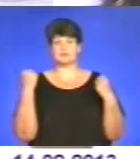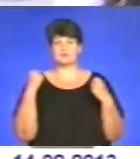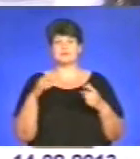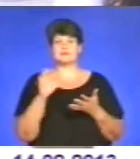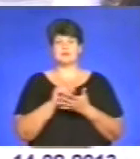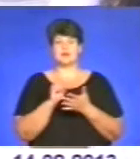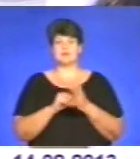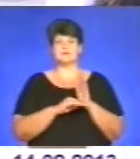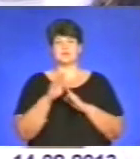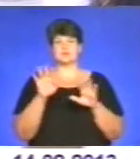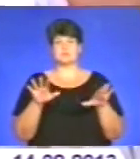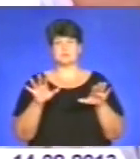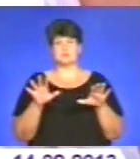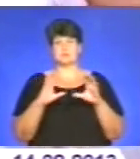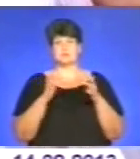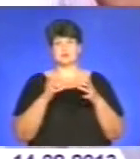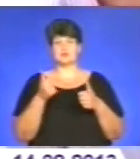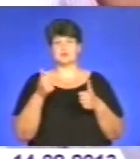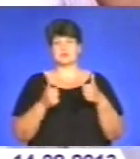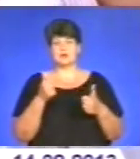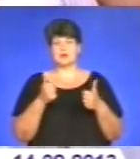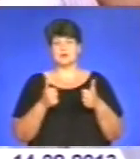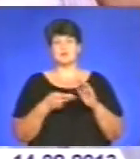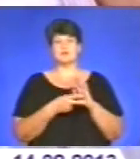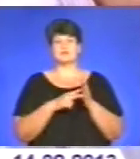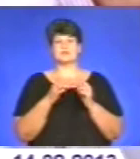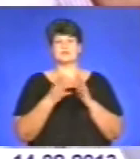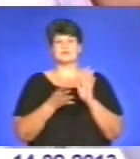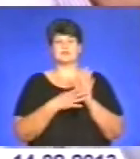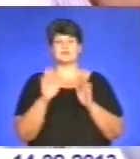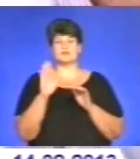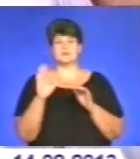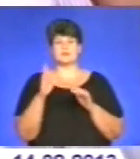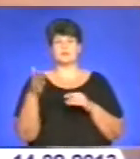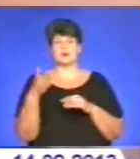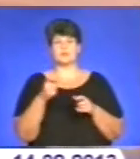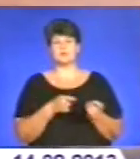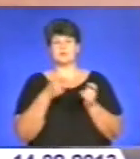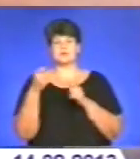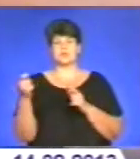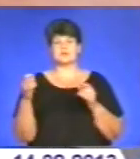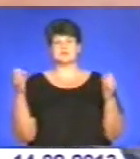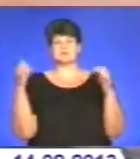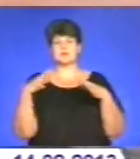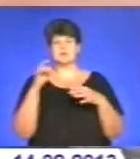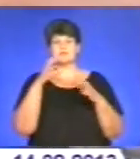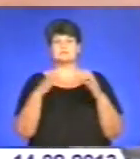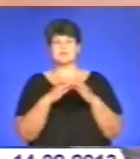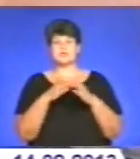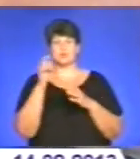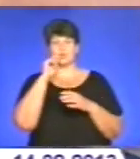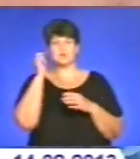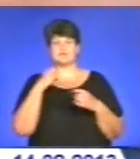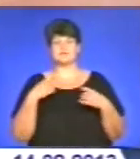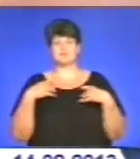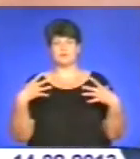високі містя на міжнародних стартах. Планується, що 19 вересня стяг передадуть збірній Україні на церемонії святкування 50